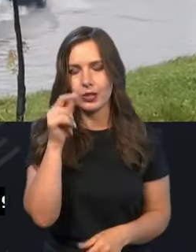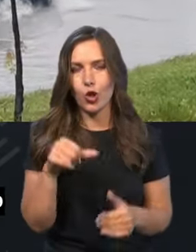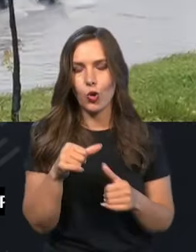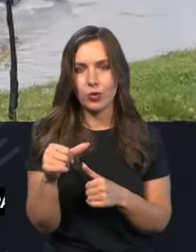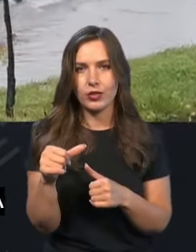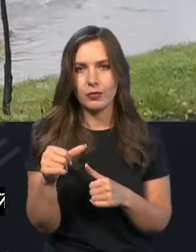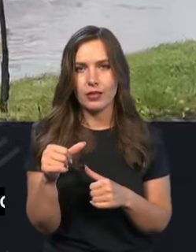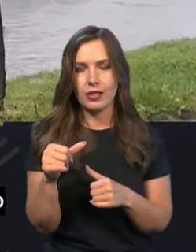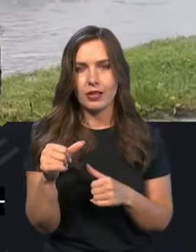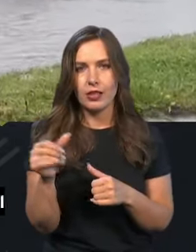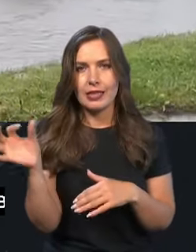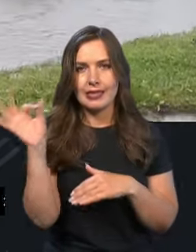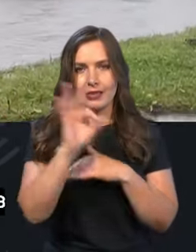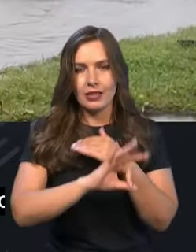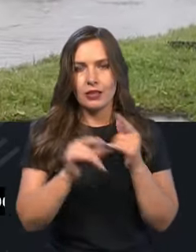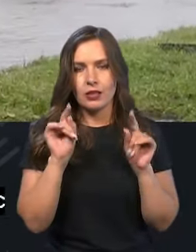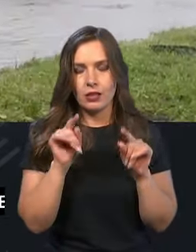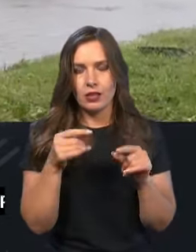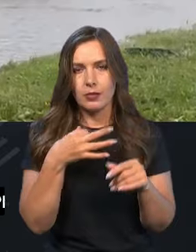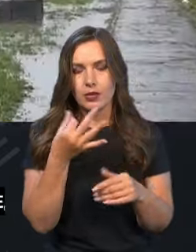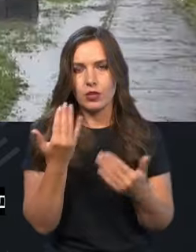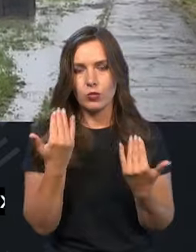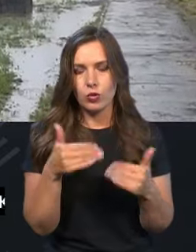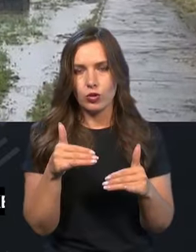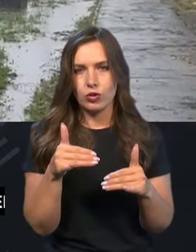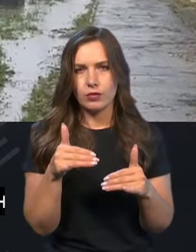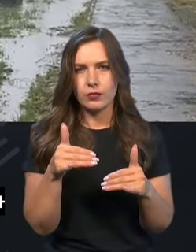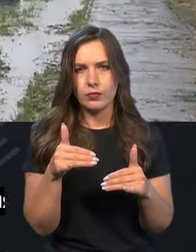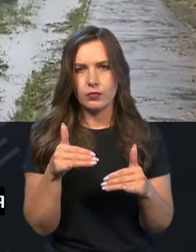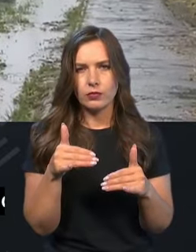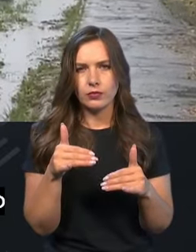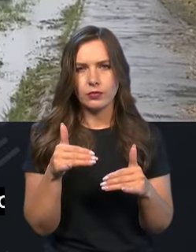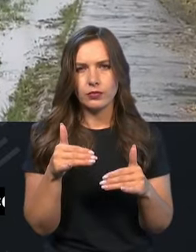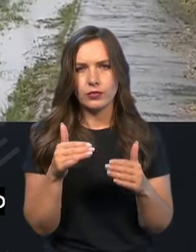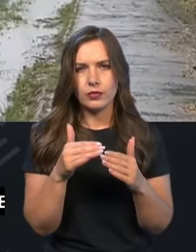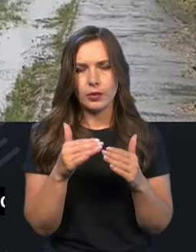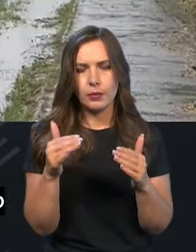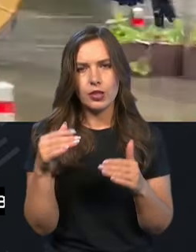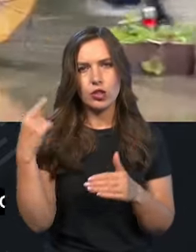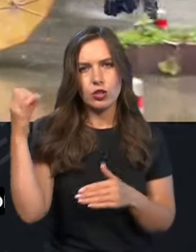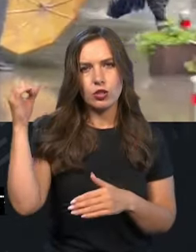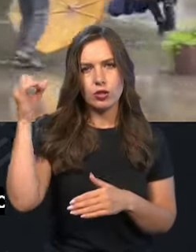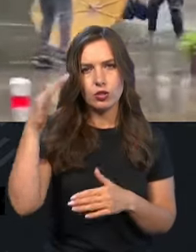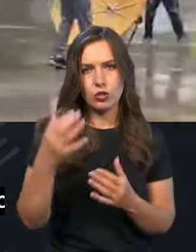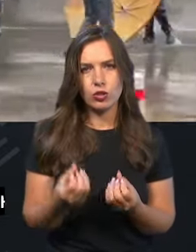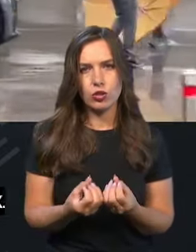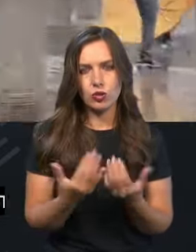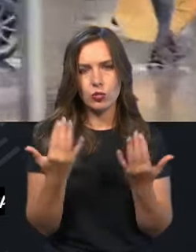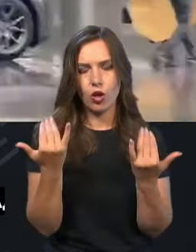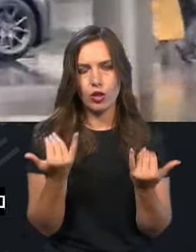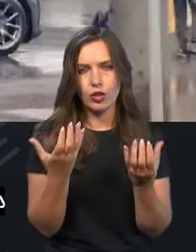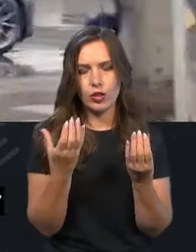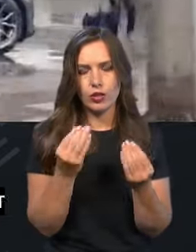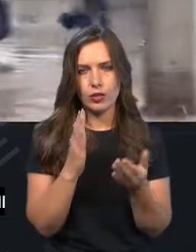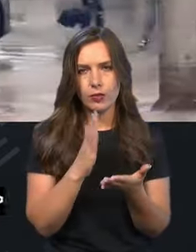західних. Там вже, скажімо так, навіть на вихідних було більше сонячних прояснень. Але сьогодні ще ми будемо